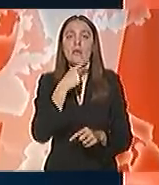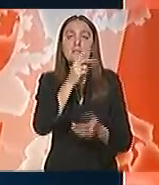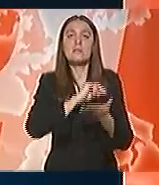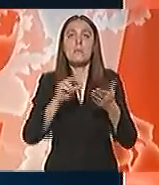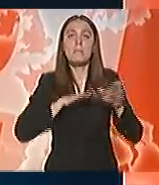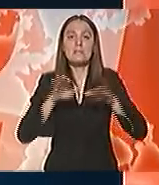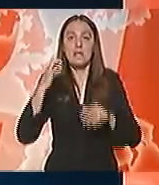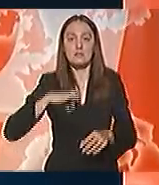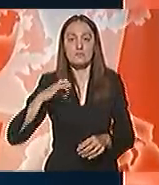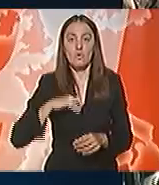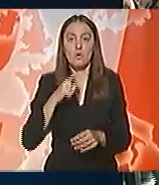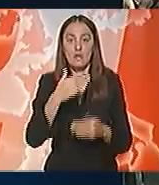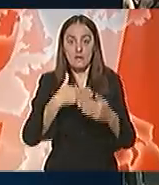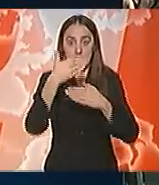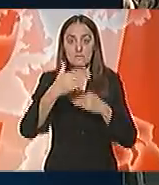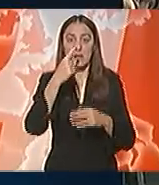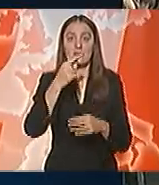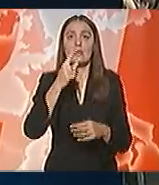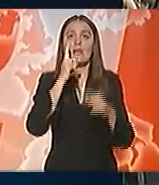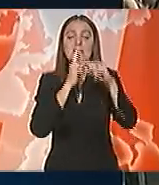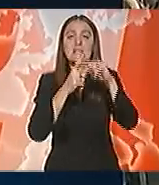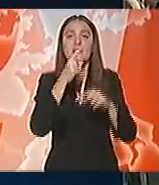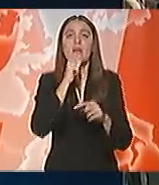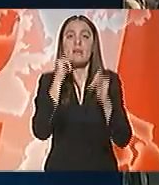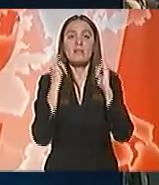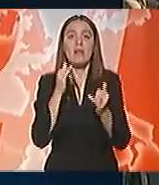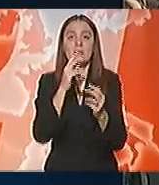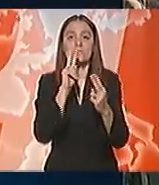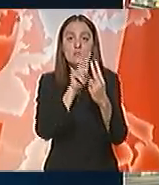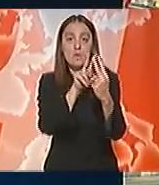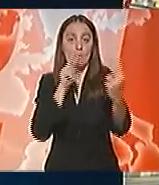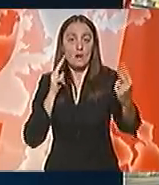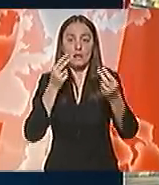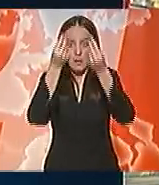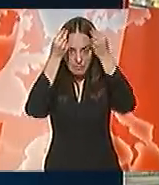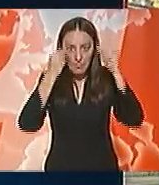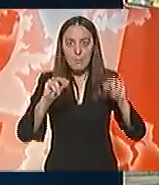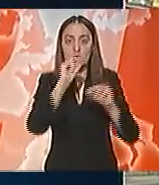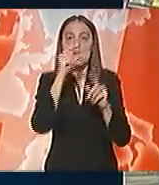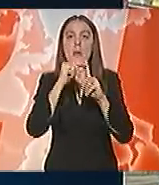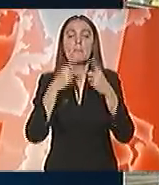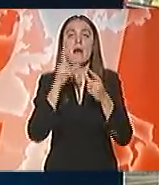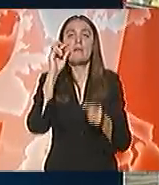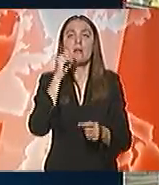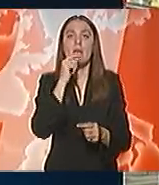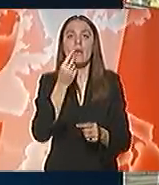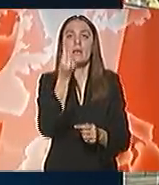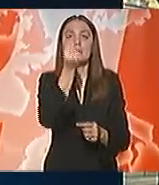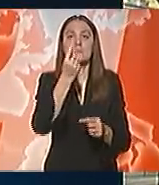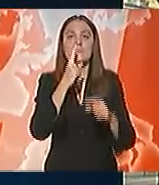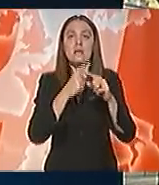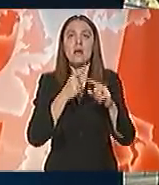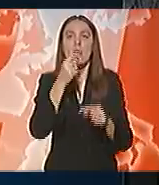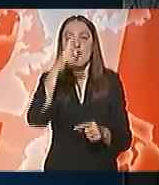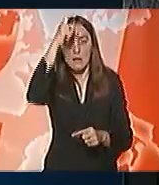ministarstvu. Ispred Saborne crkve u Beogradu građani i danas stoje u redu kako bi odali poštu patrijarhu Pavlu. Srpska pravoslavna crkva